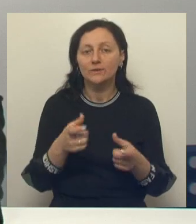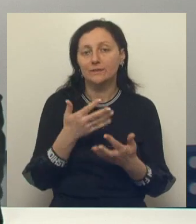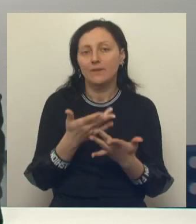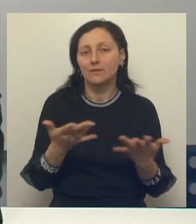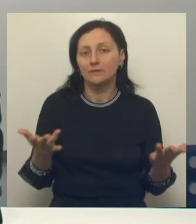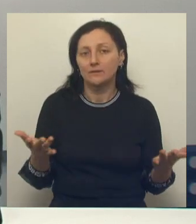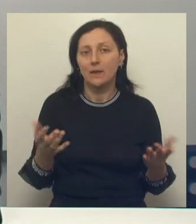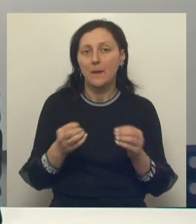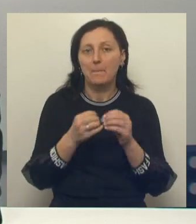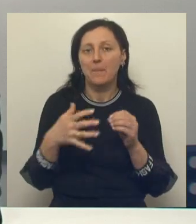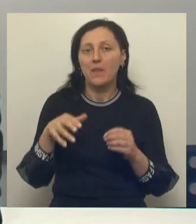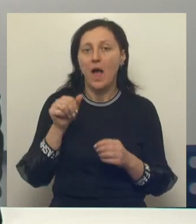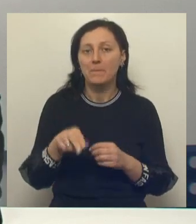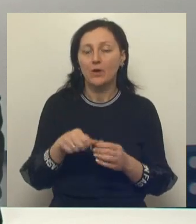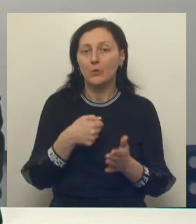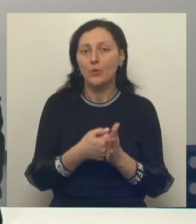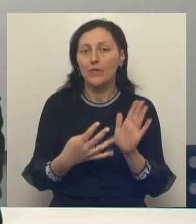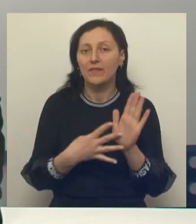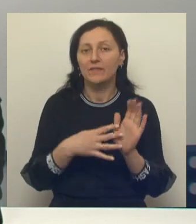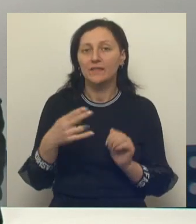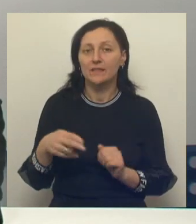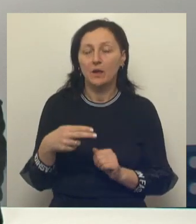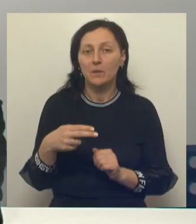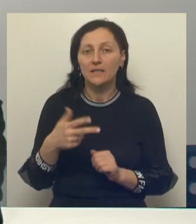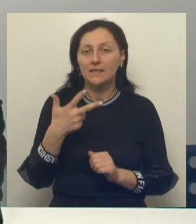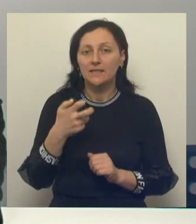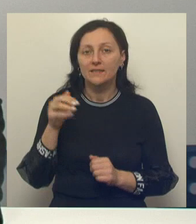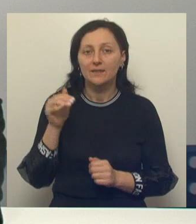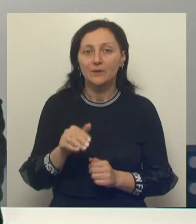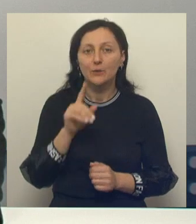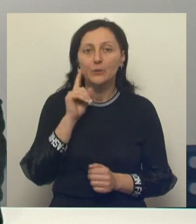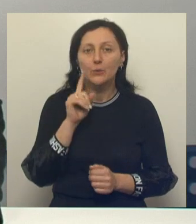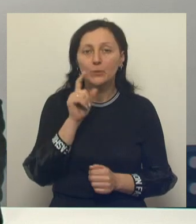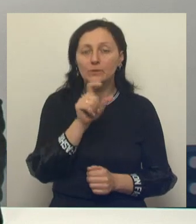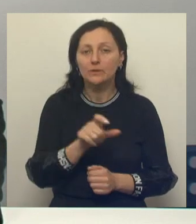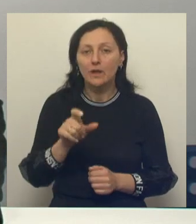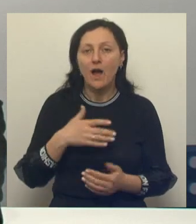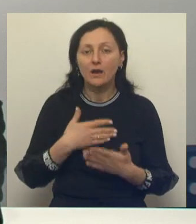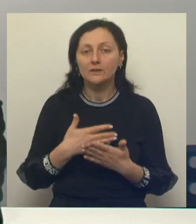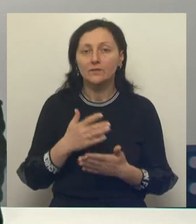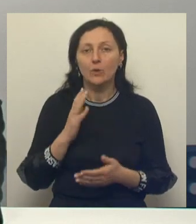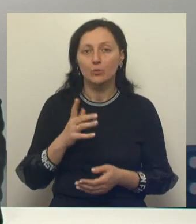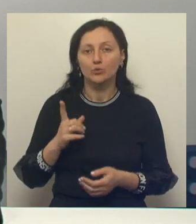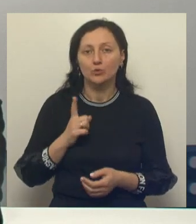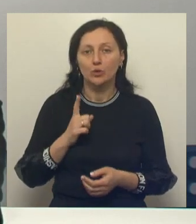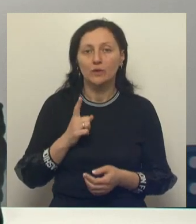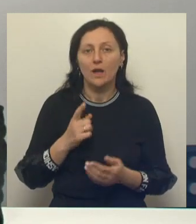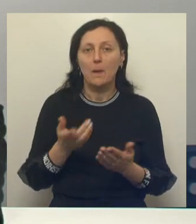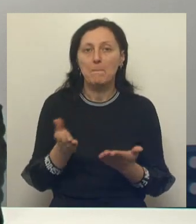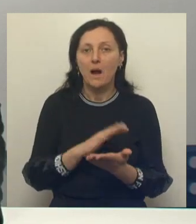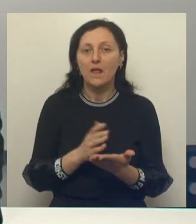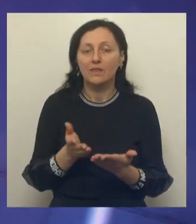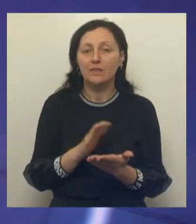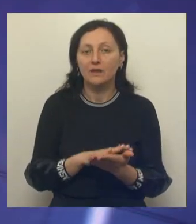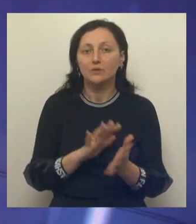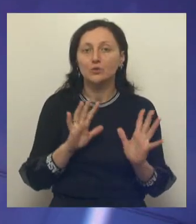С 15 апреля по 9 декабря 300 тысяч юных и активных ждет насыщенный календарь патриотических